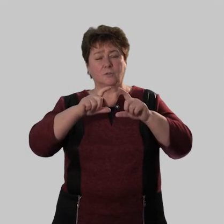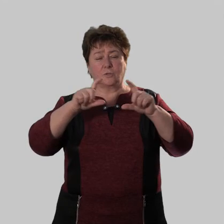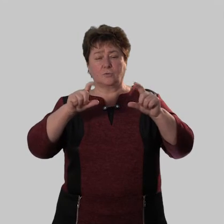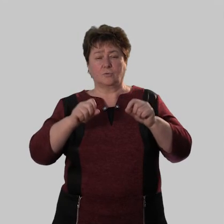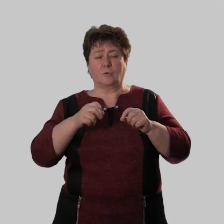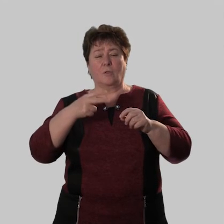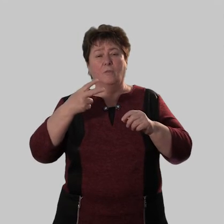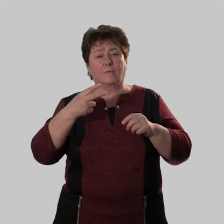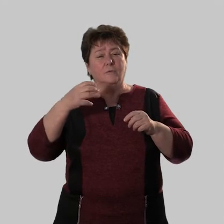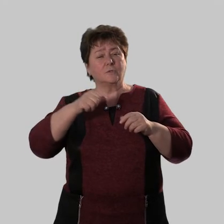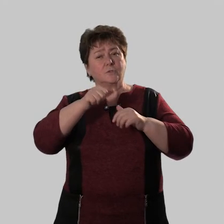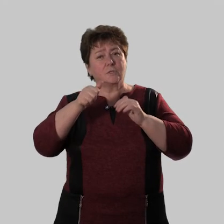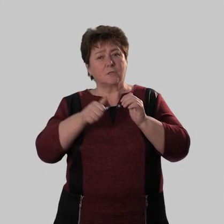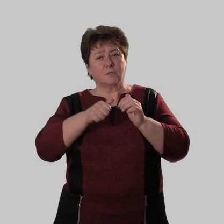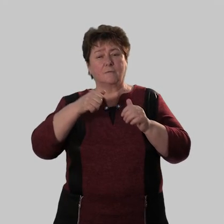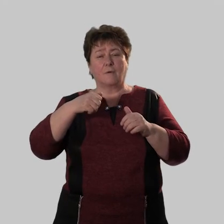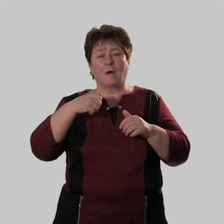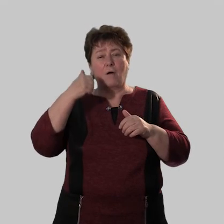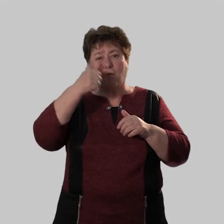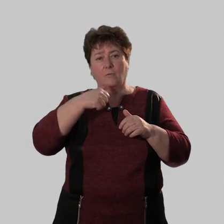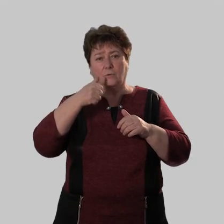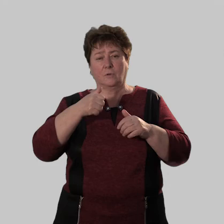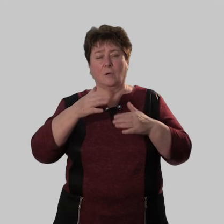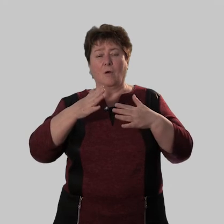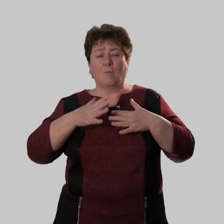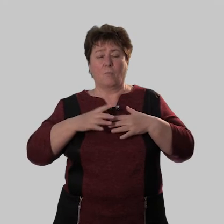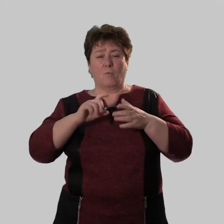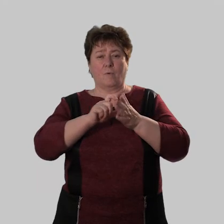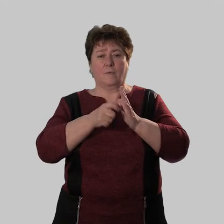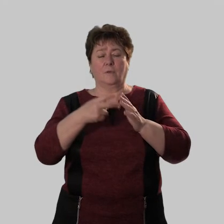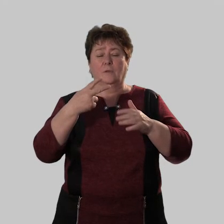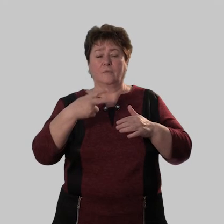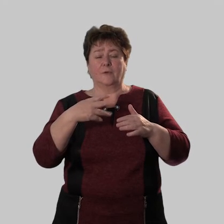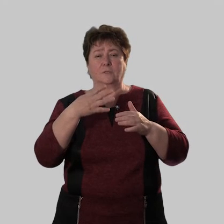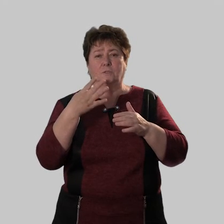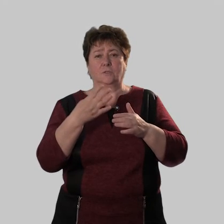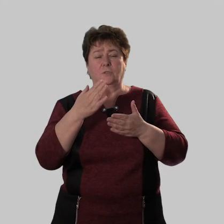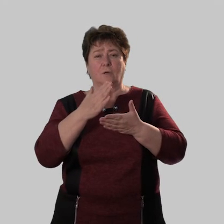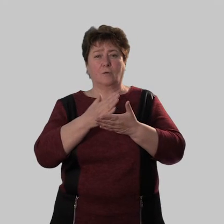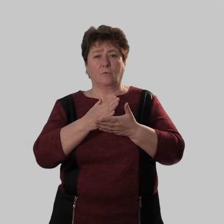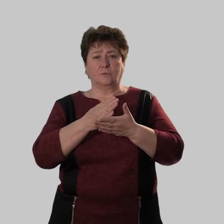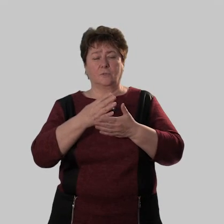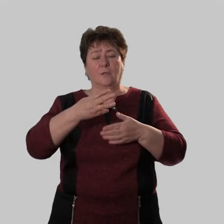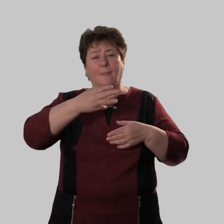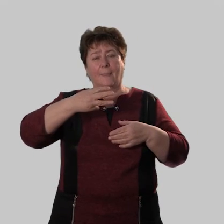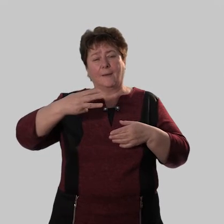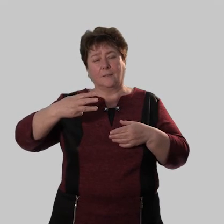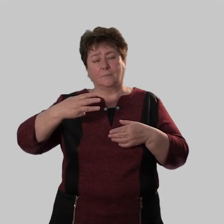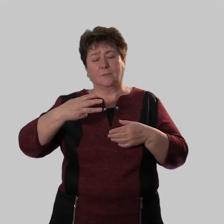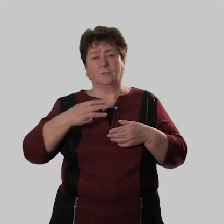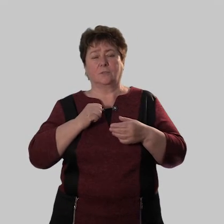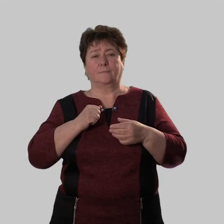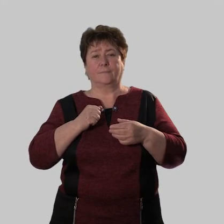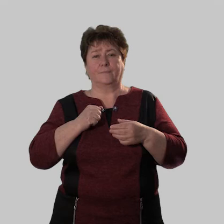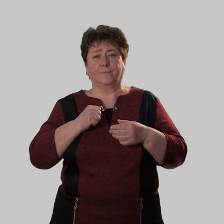школе с 2016 года мой кабинет номер 24 находится на третьем